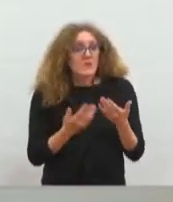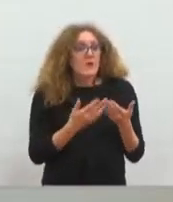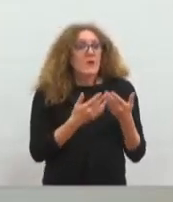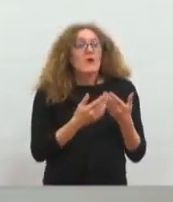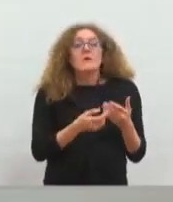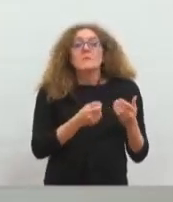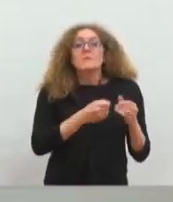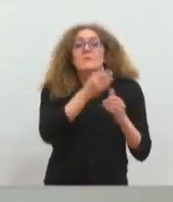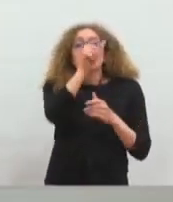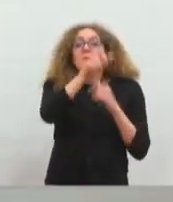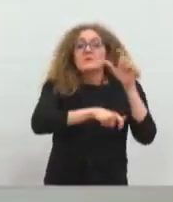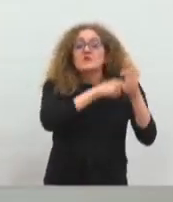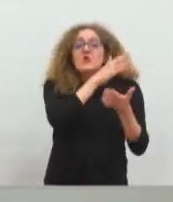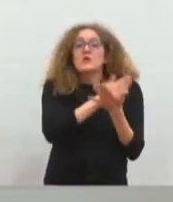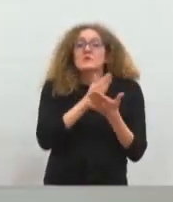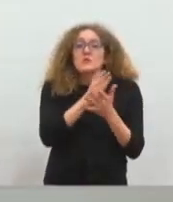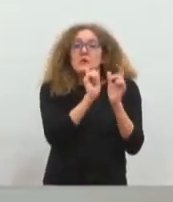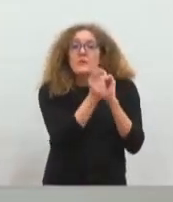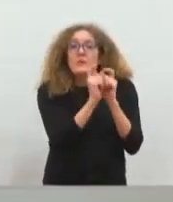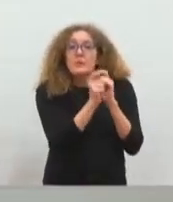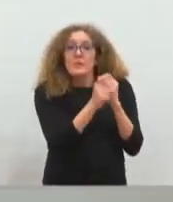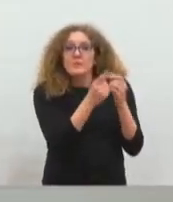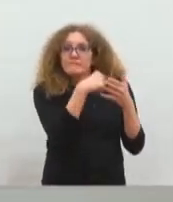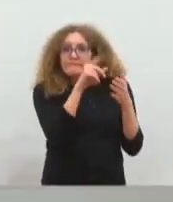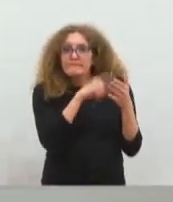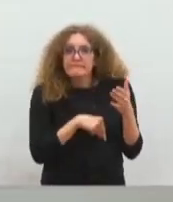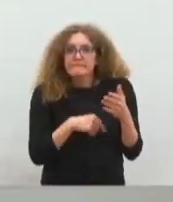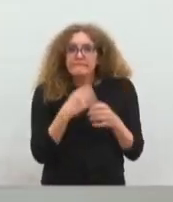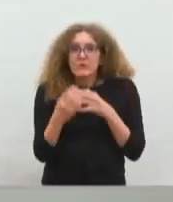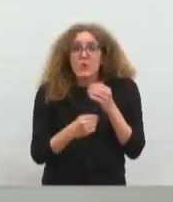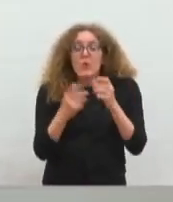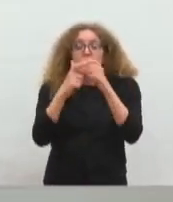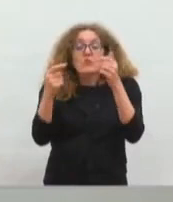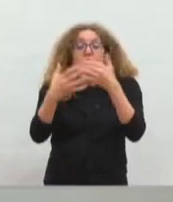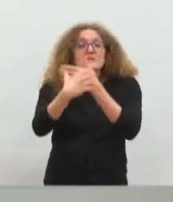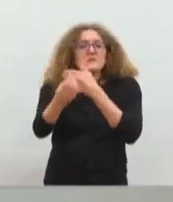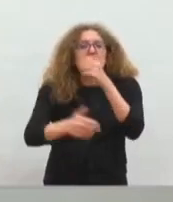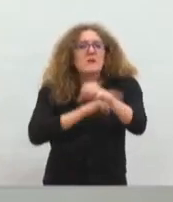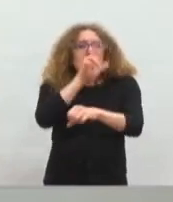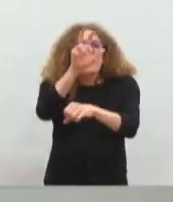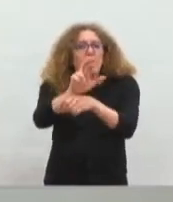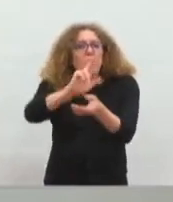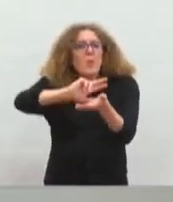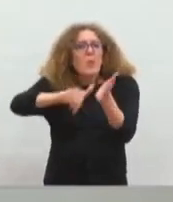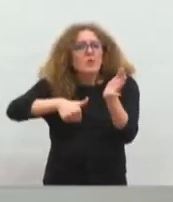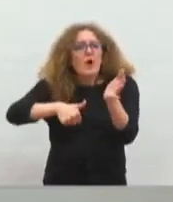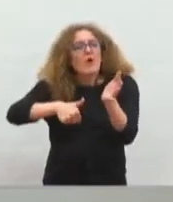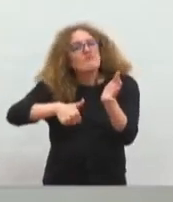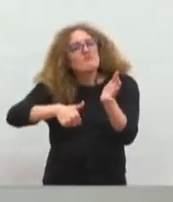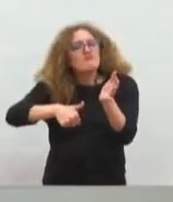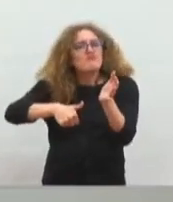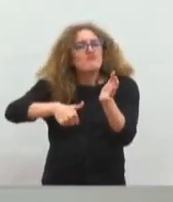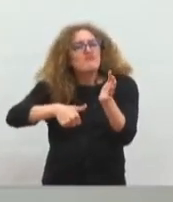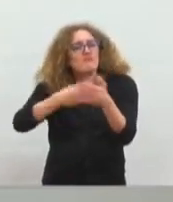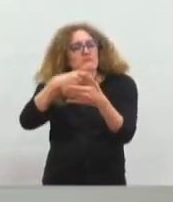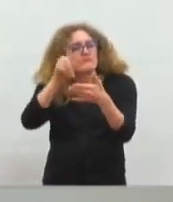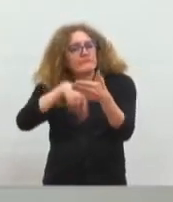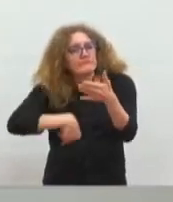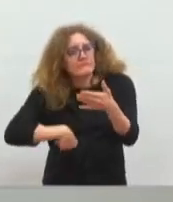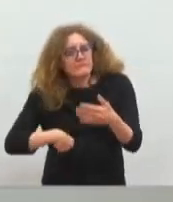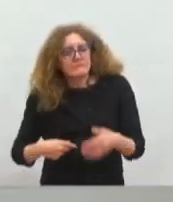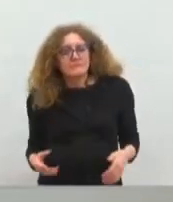disparition des contrats très généreux avec des sous-traitants qui appartiennent au même groupe que celui qui est délégataire ou d'autres